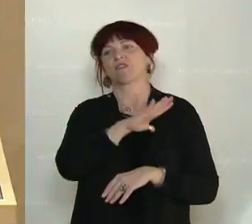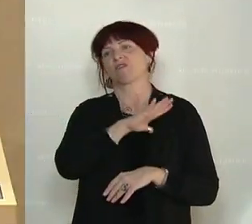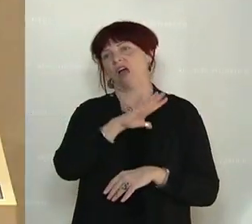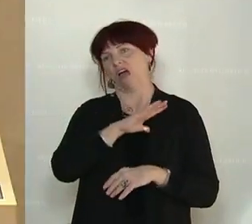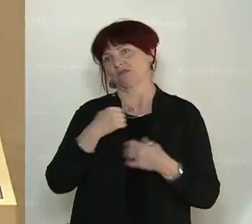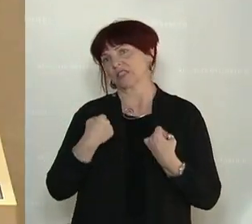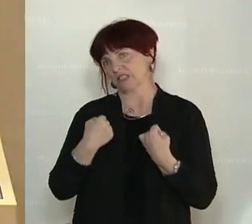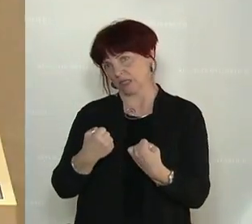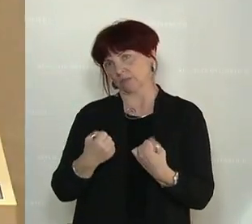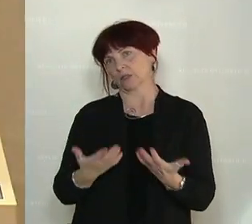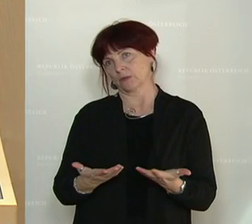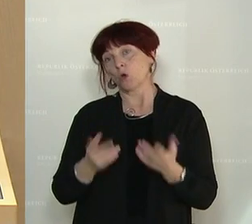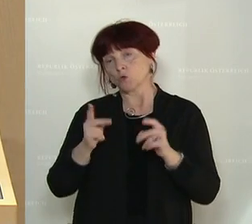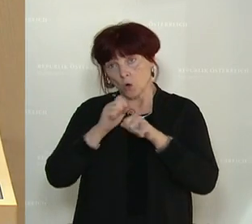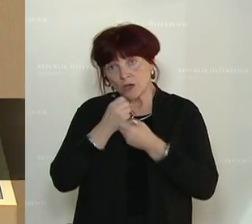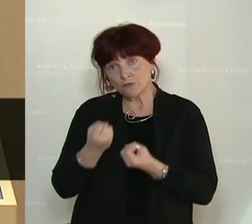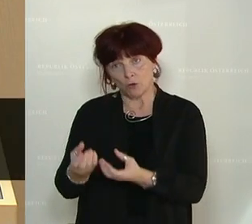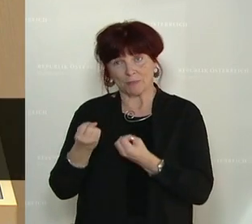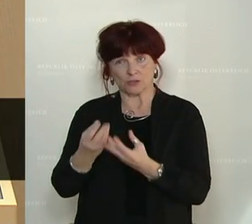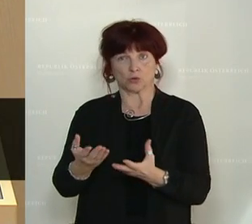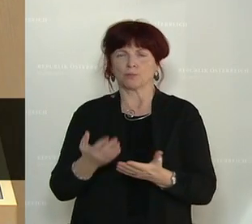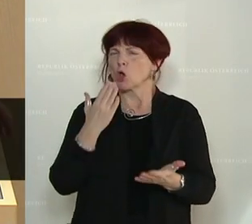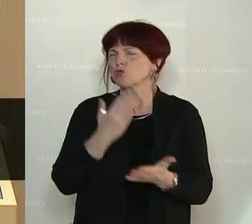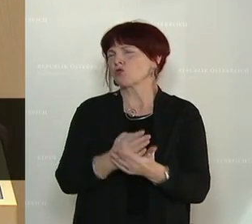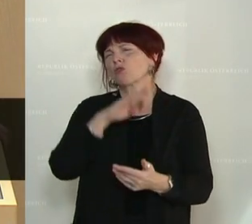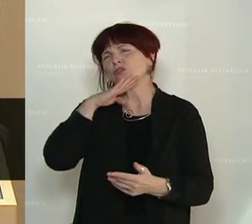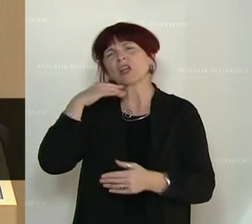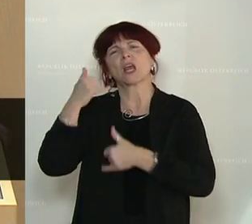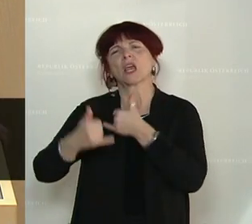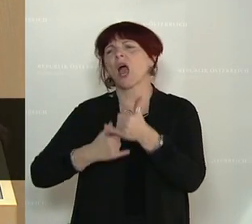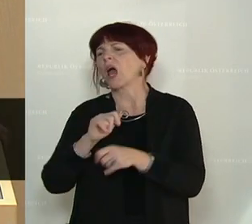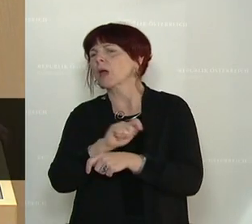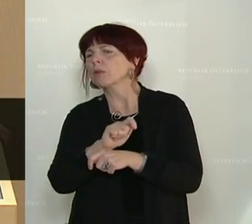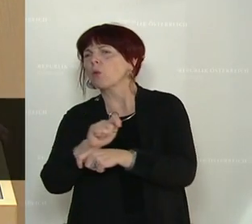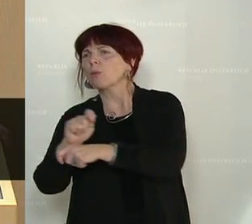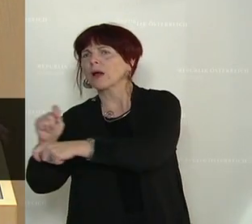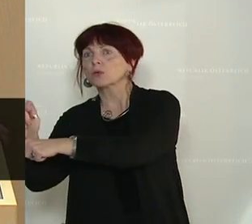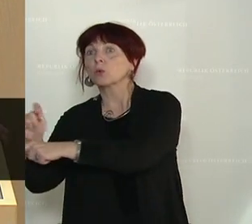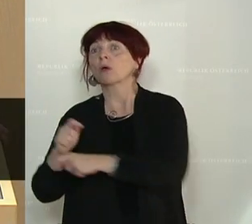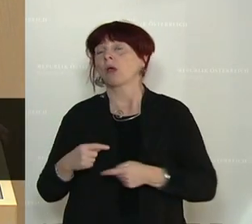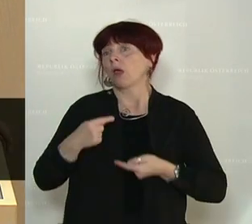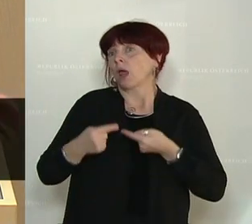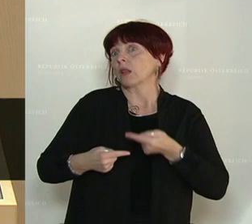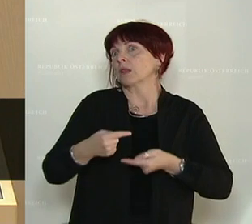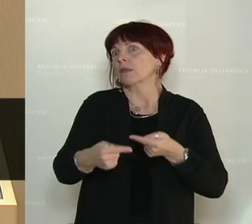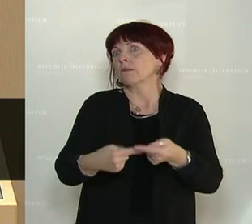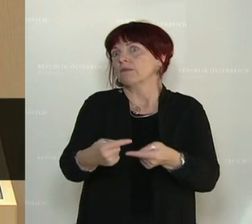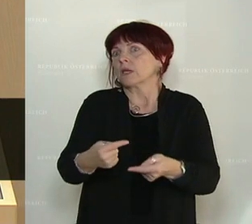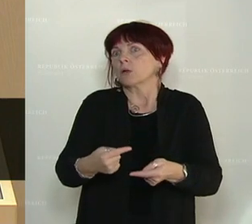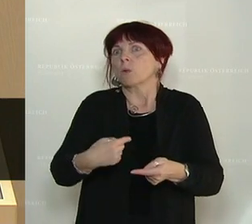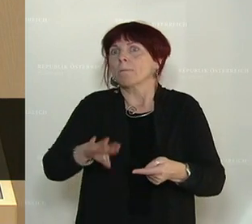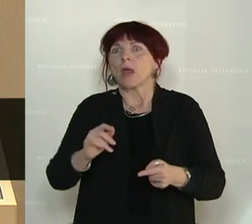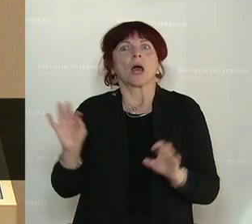detailliert informieren. Seit Jahren beobachten wir in Österreich eine beunruhigende Entwicklung, den stetigen